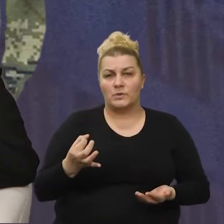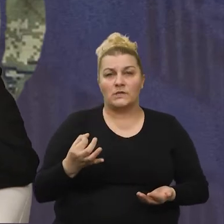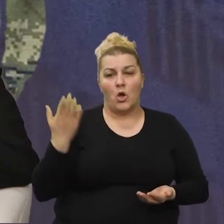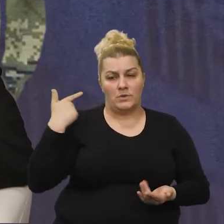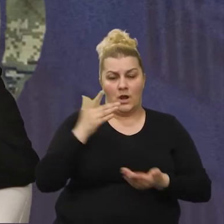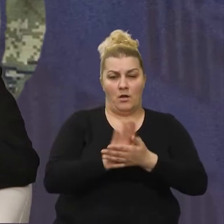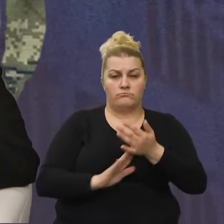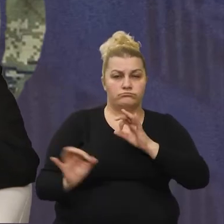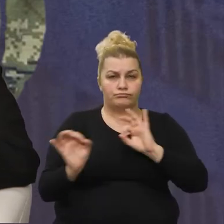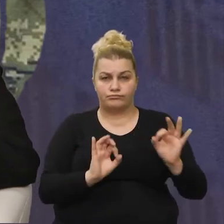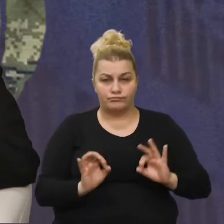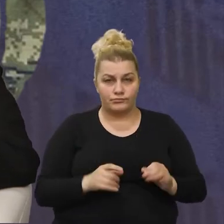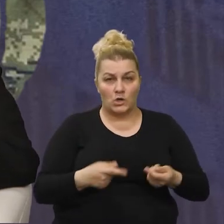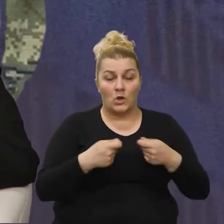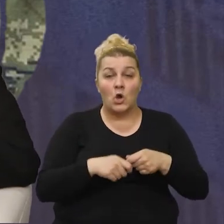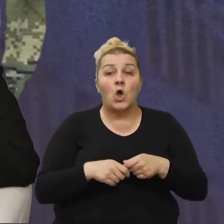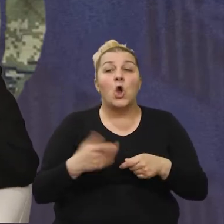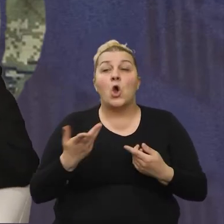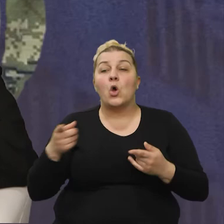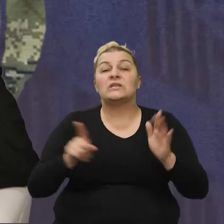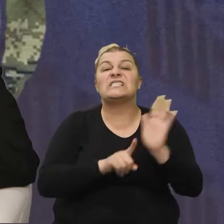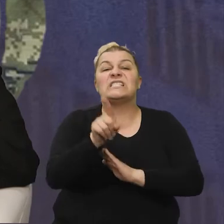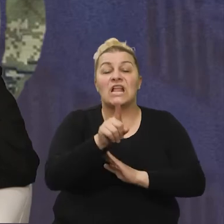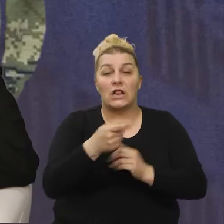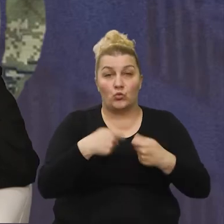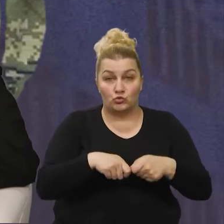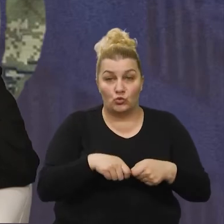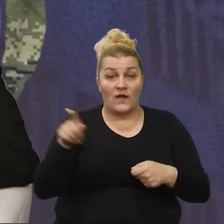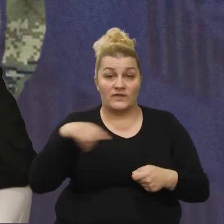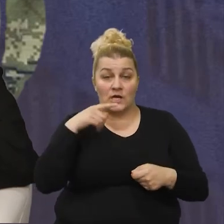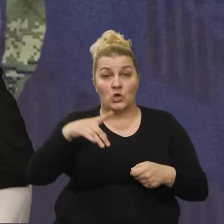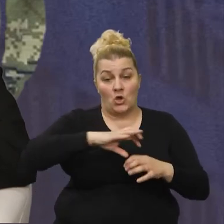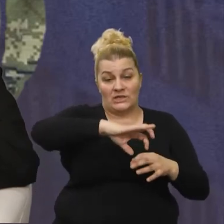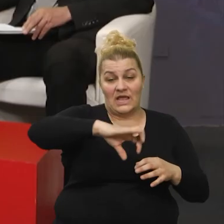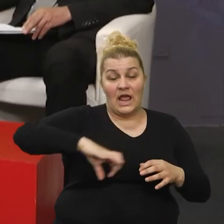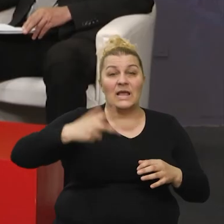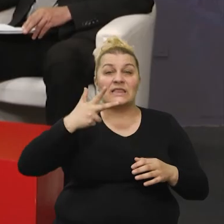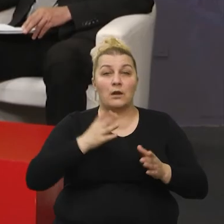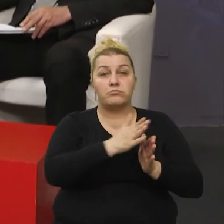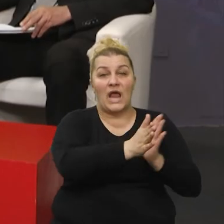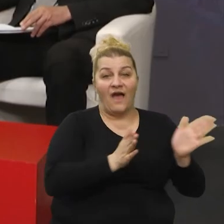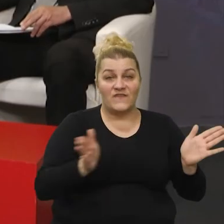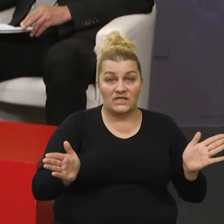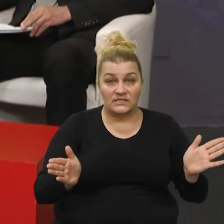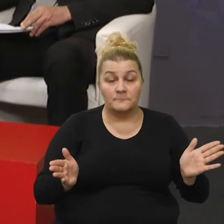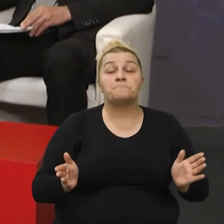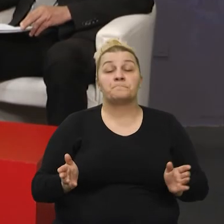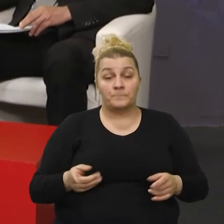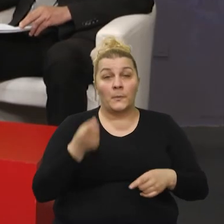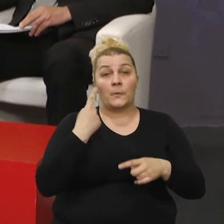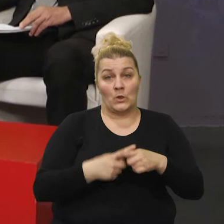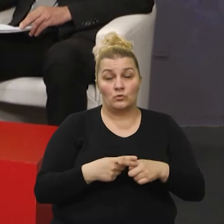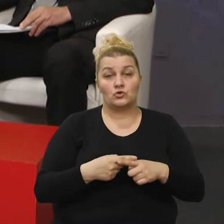emisije, ciljevi svrha udruge, vi sami rekli da se to dijeli u tri pravce. Je. Uglavnom smo